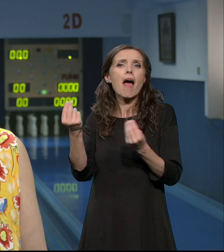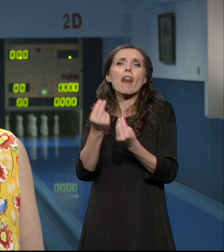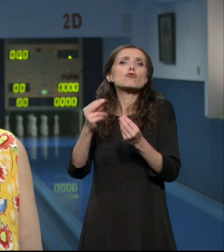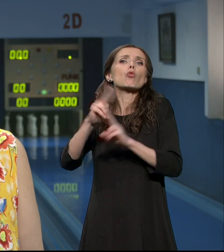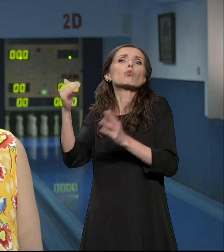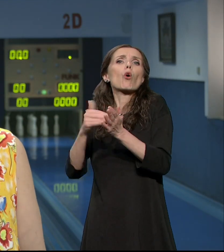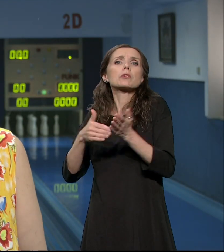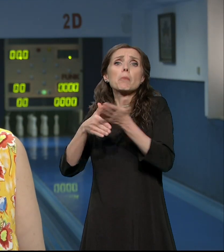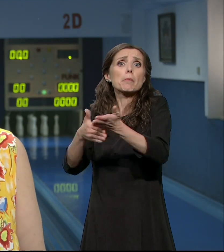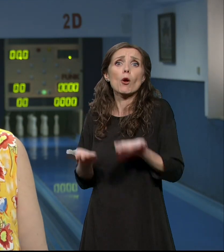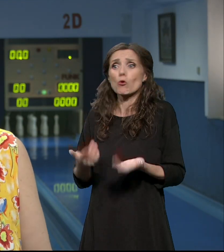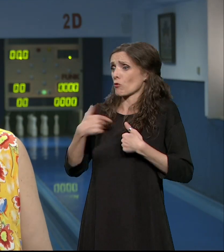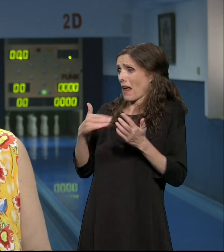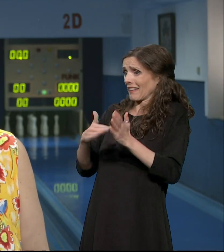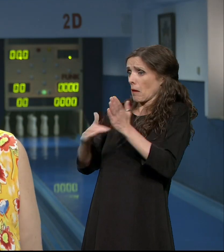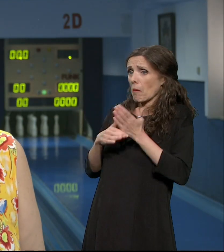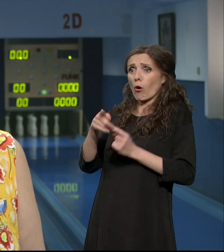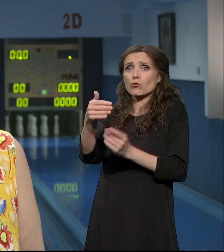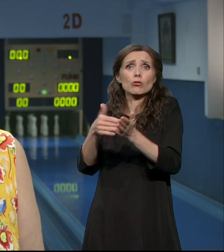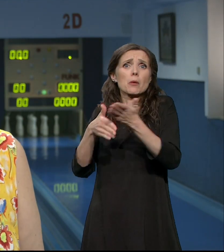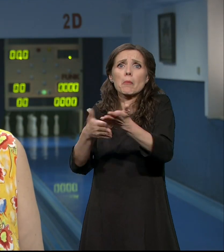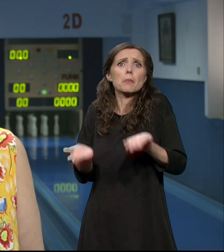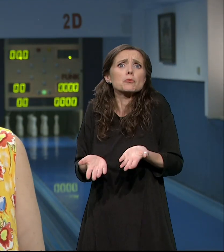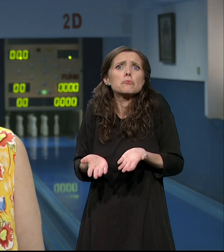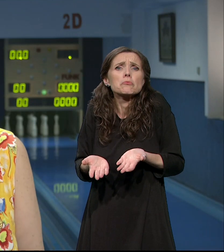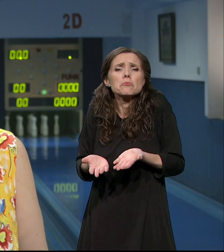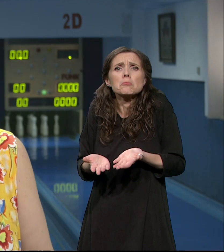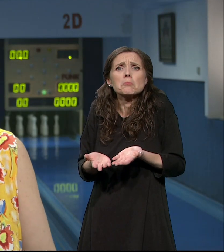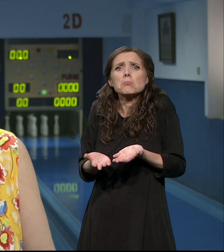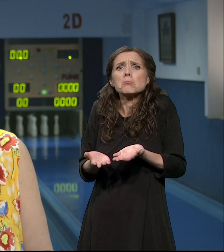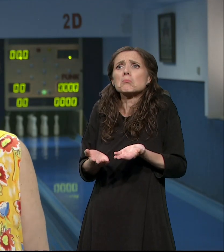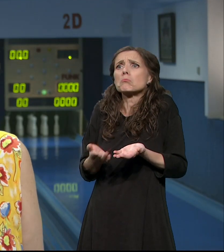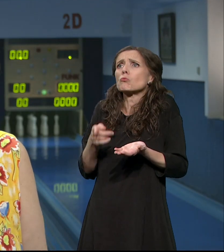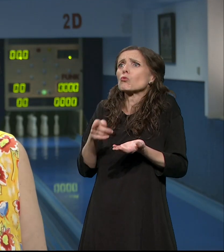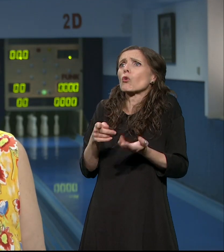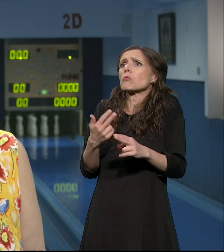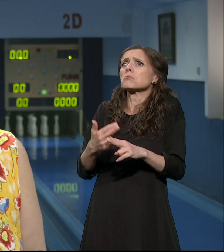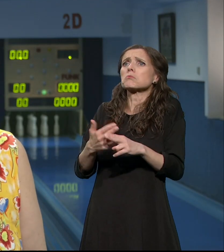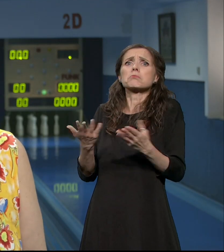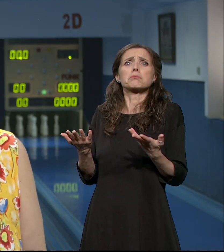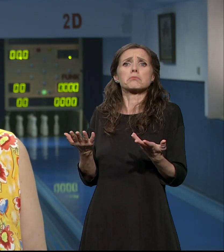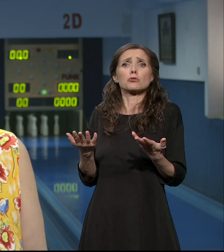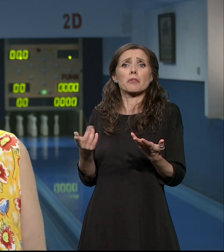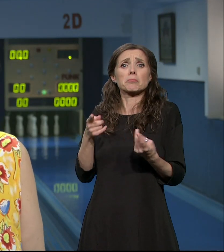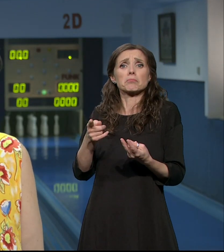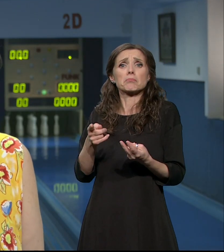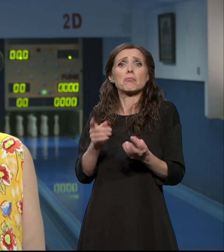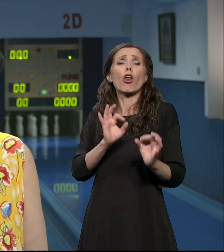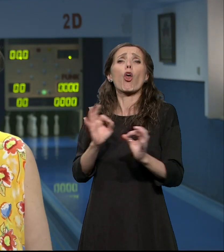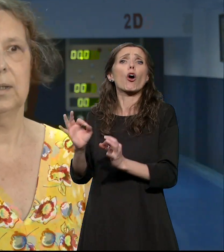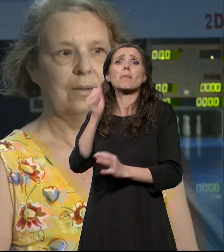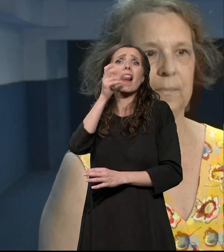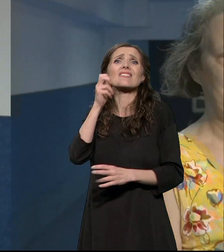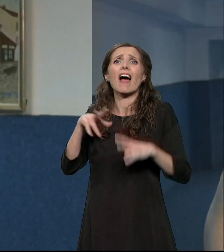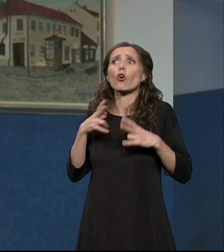je ništa što bi se razlikovalo od normalnog svakodnevnog života